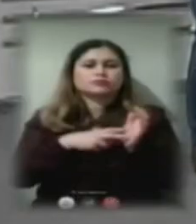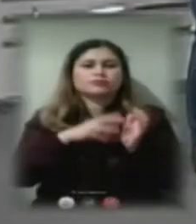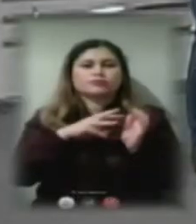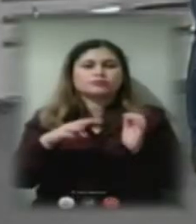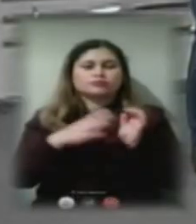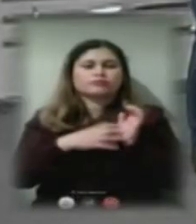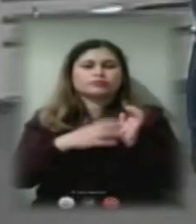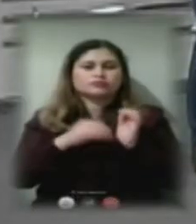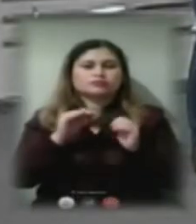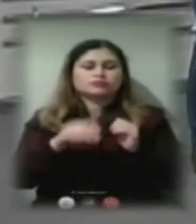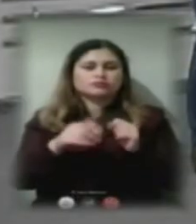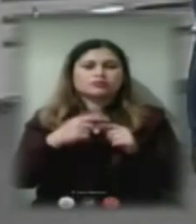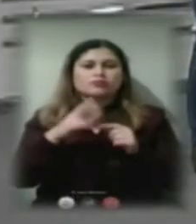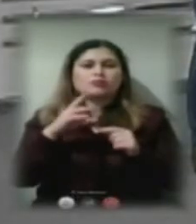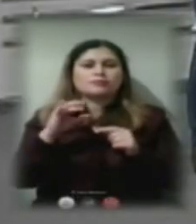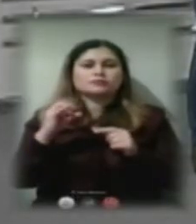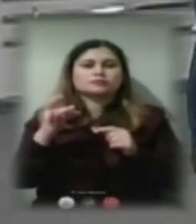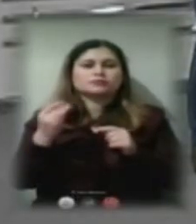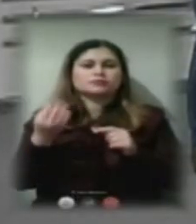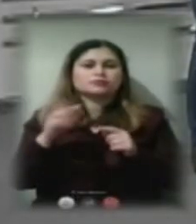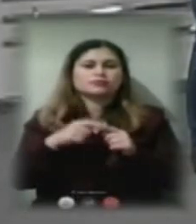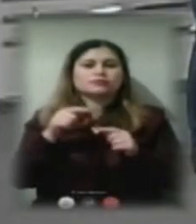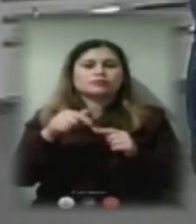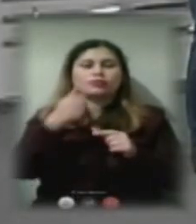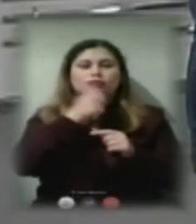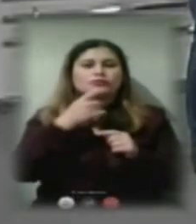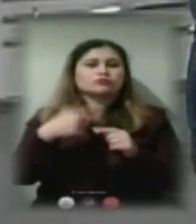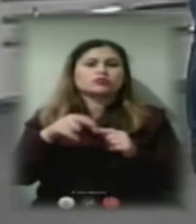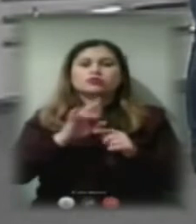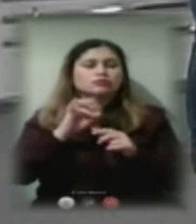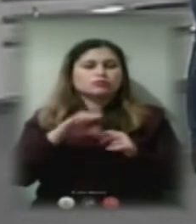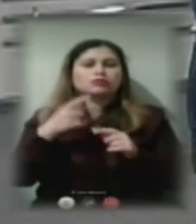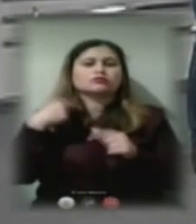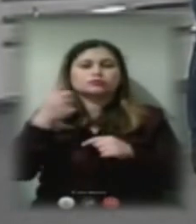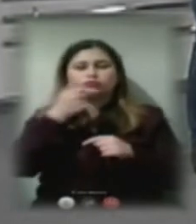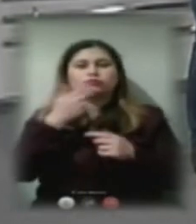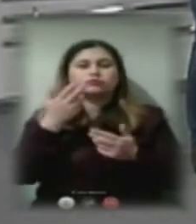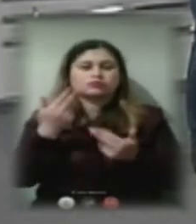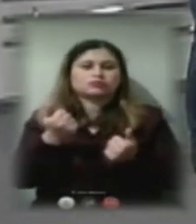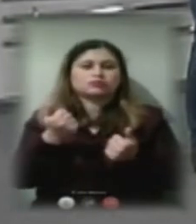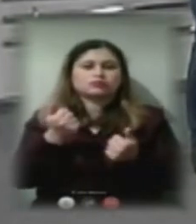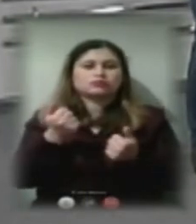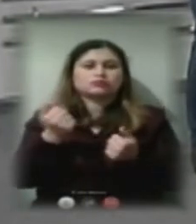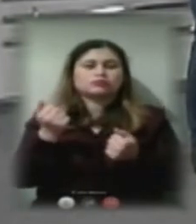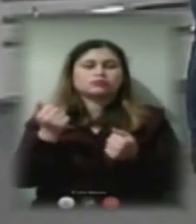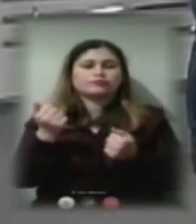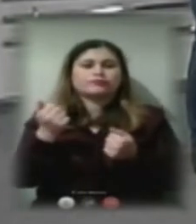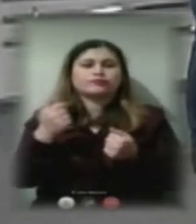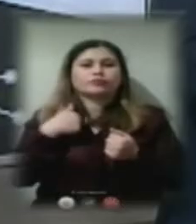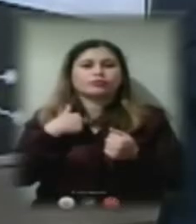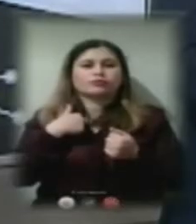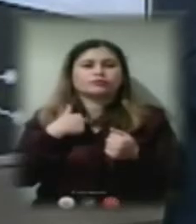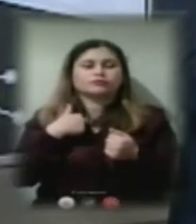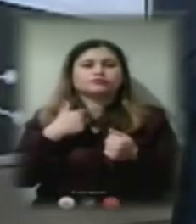компенсацію. Я думаю, що в цьому році вже ні, а на наступний рік все ж таки я дуже